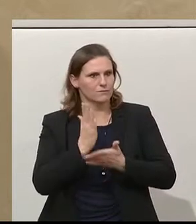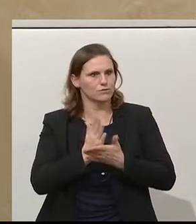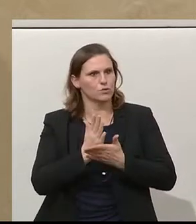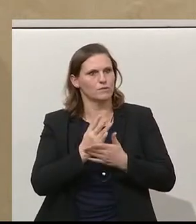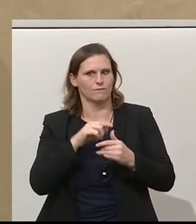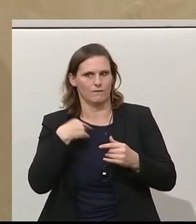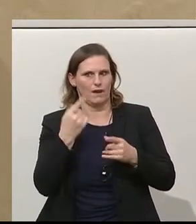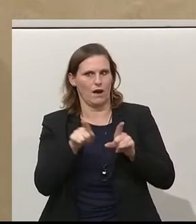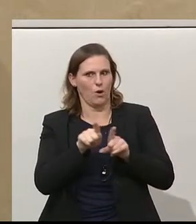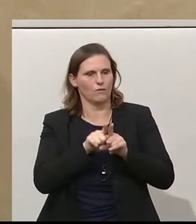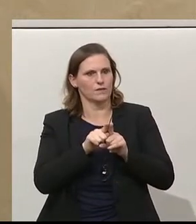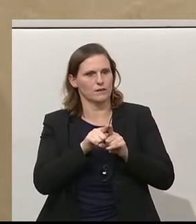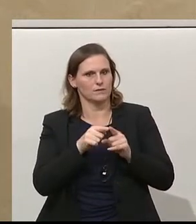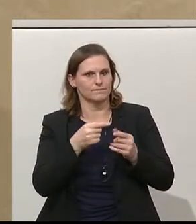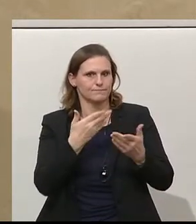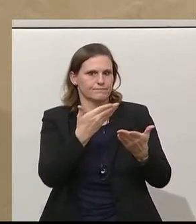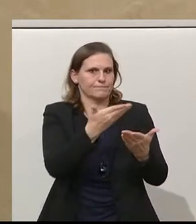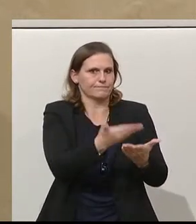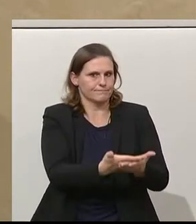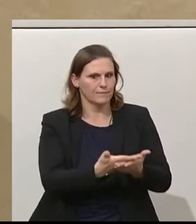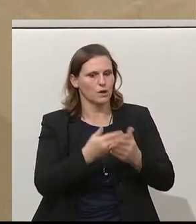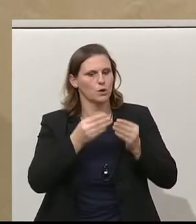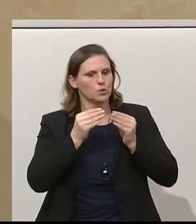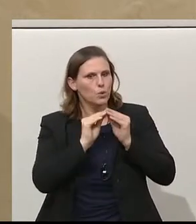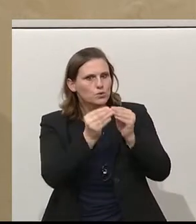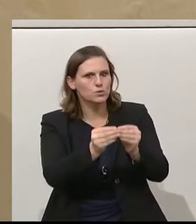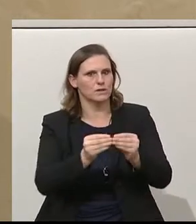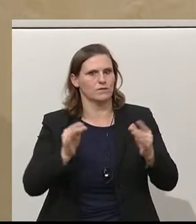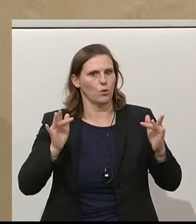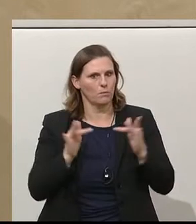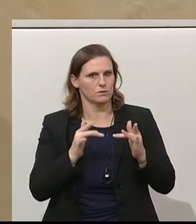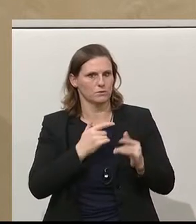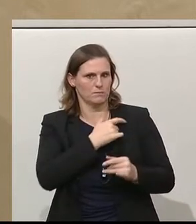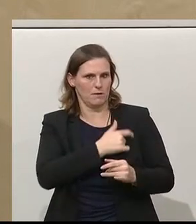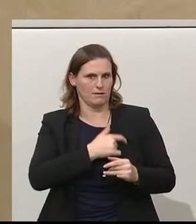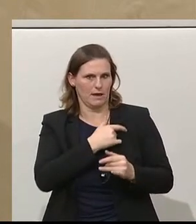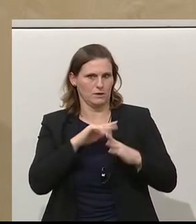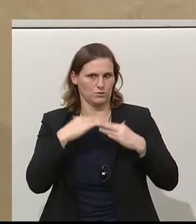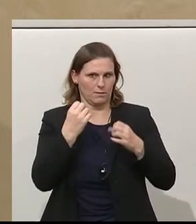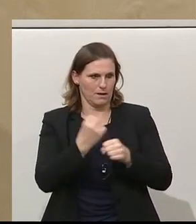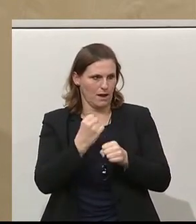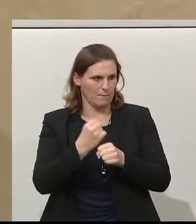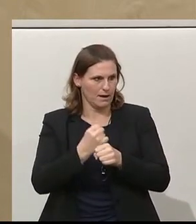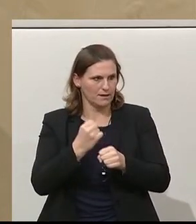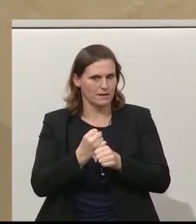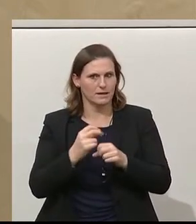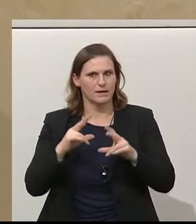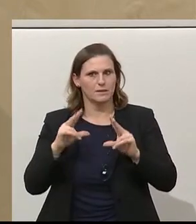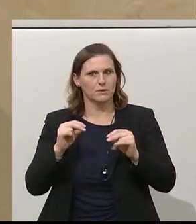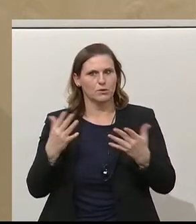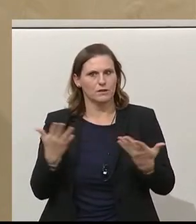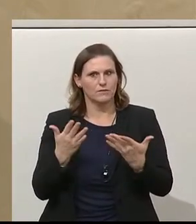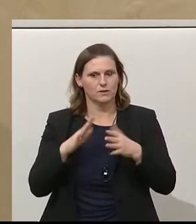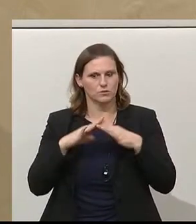Hände aus, um als kritische, konstruktive Opposition mit Ihnen zusammenzuarbeiten. Das bedeutet natürlich